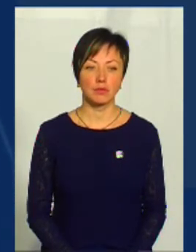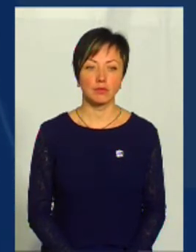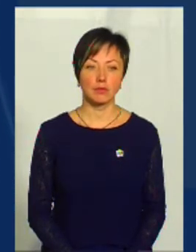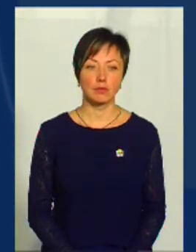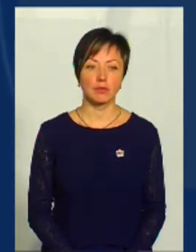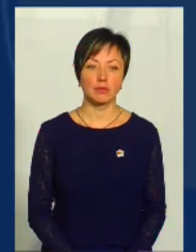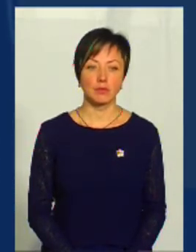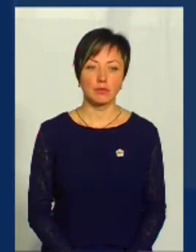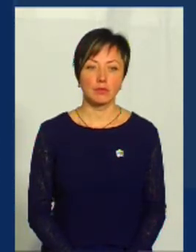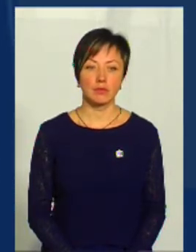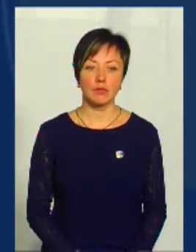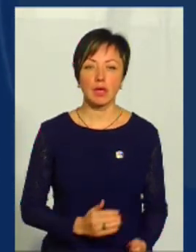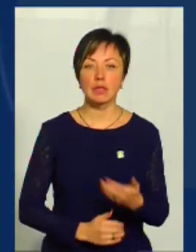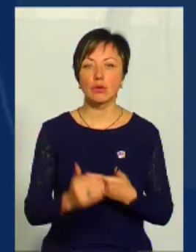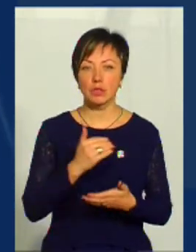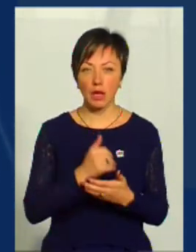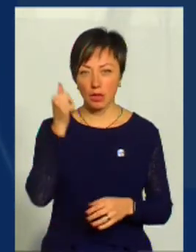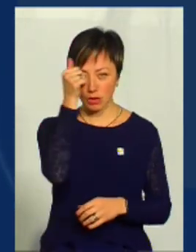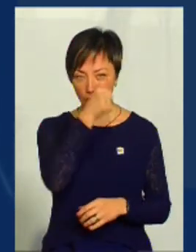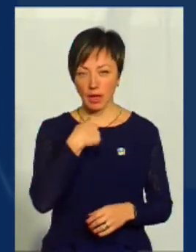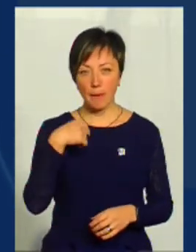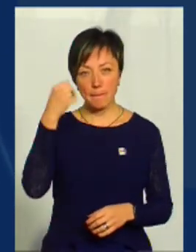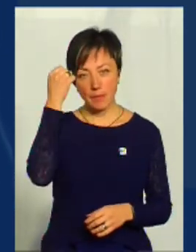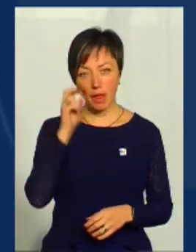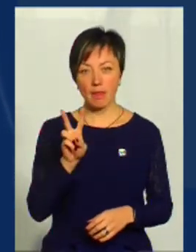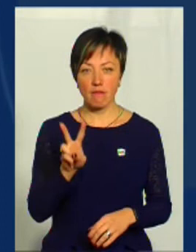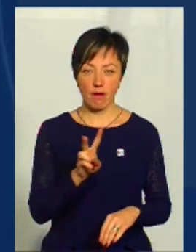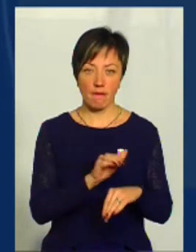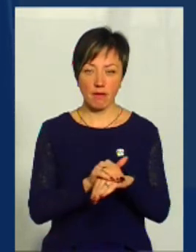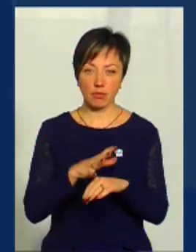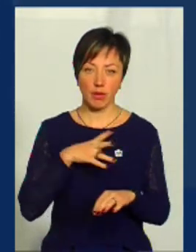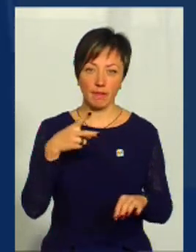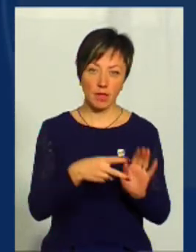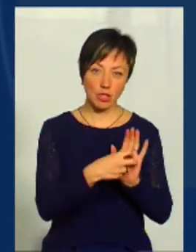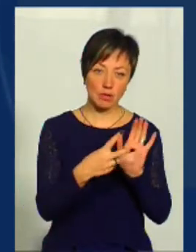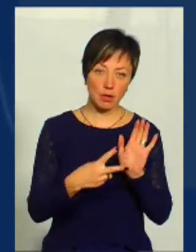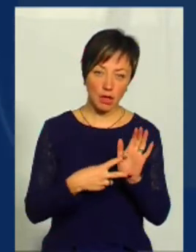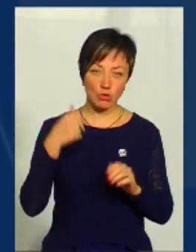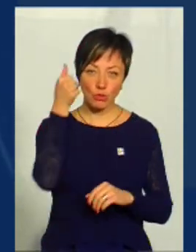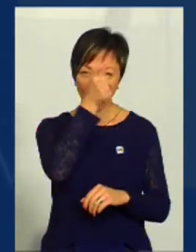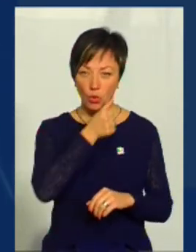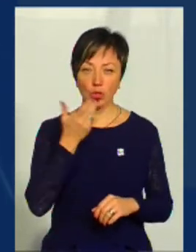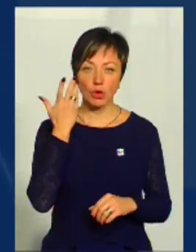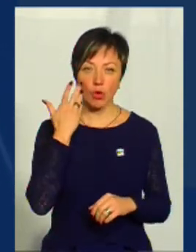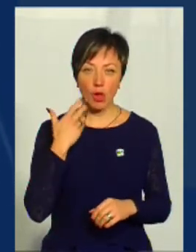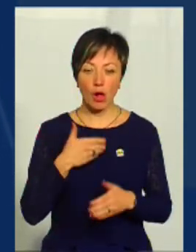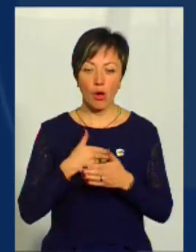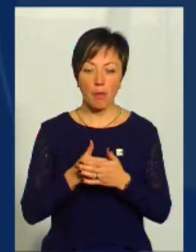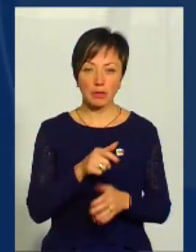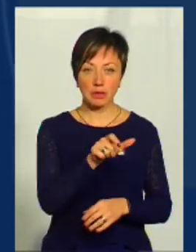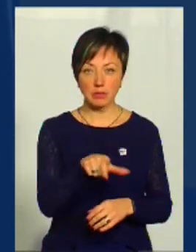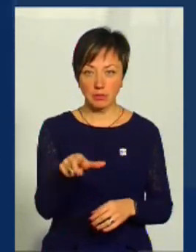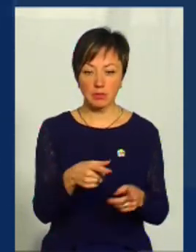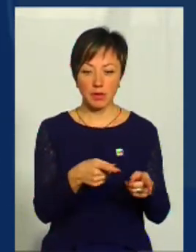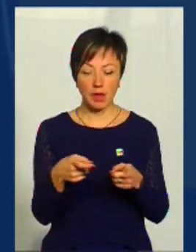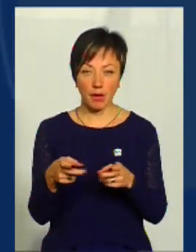За останні роки, я пам'ятаю, два факти, які мали місце у 2017 році, коли громадських активістів